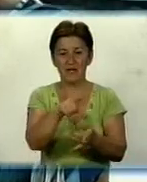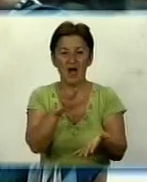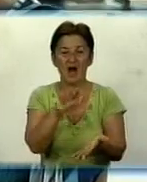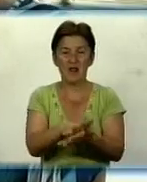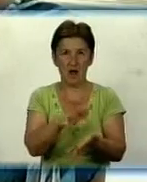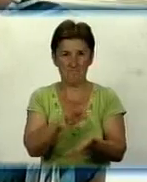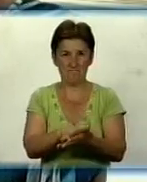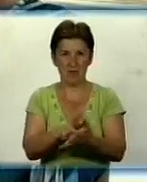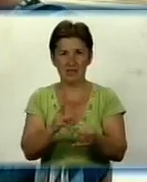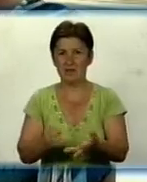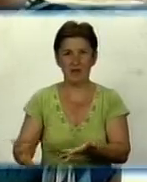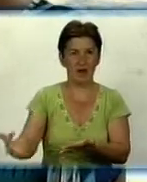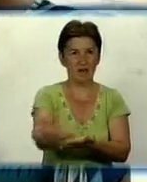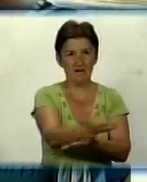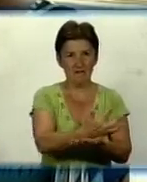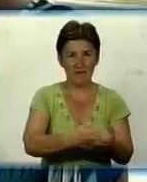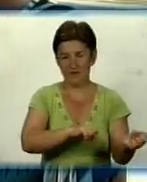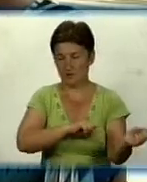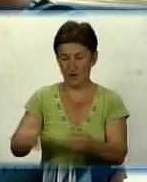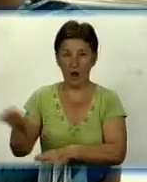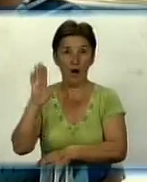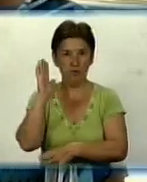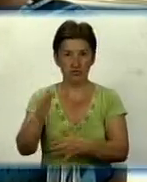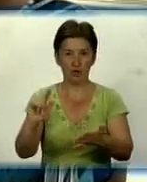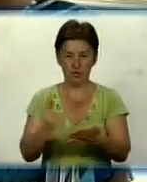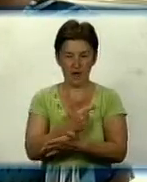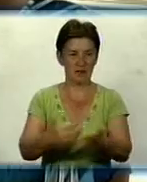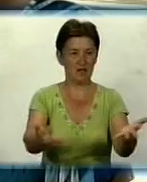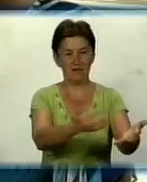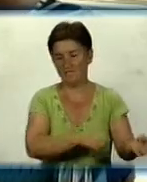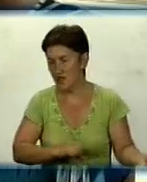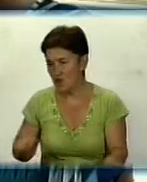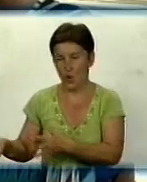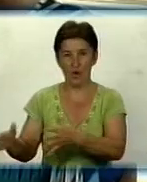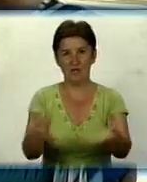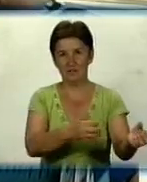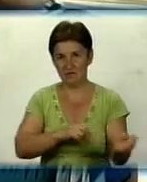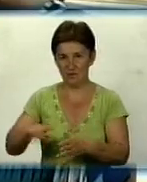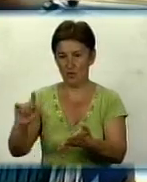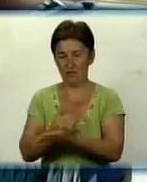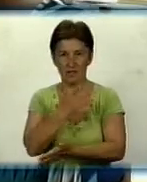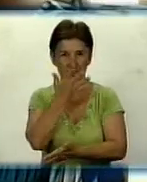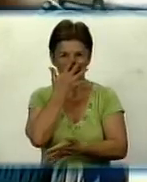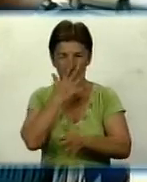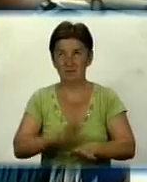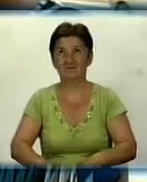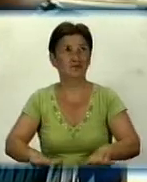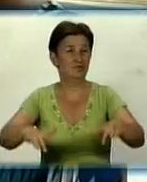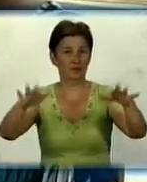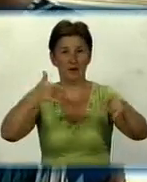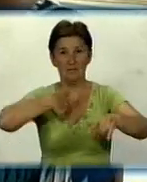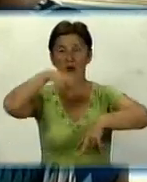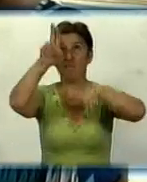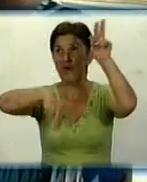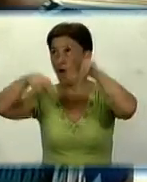згорів. Все, що буде виноситься оттуда, воно знову ж засмічить під'їзд. Ми його побілуємо